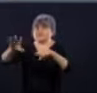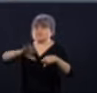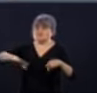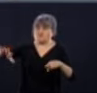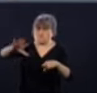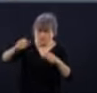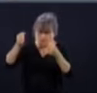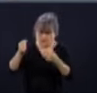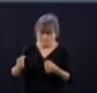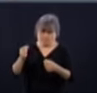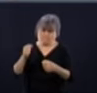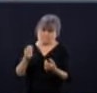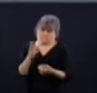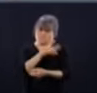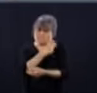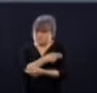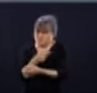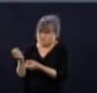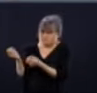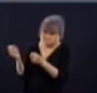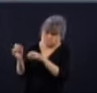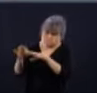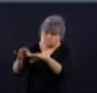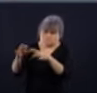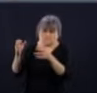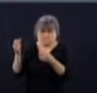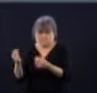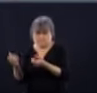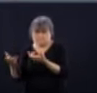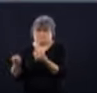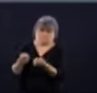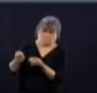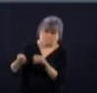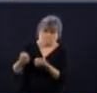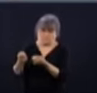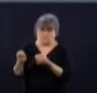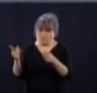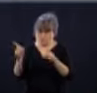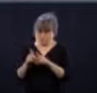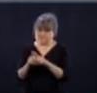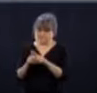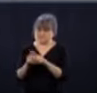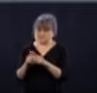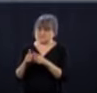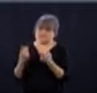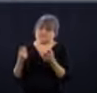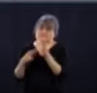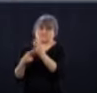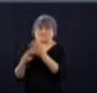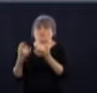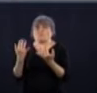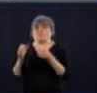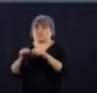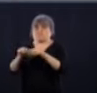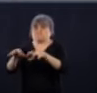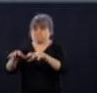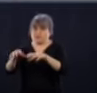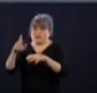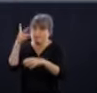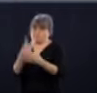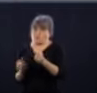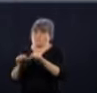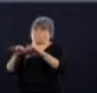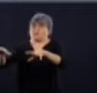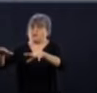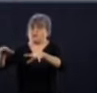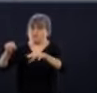À un moment donné, ça va dépendre aussi à combien de jours ça prend pour doubler le nombre de cas. Tout ça, ce sont des analyses qui